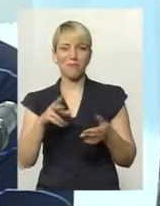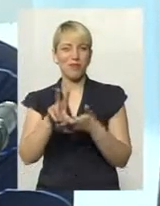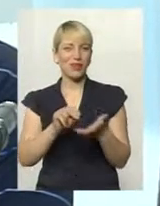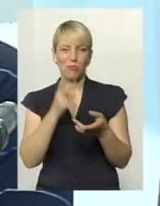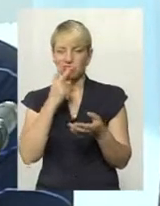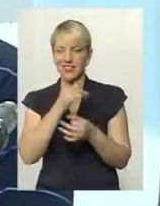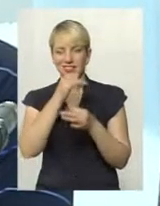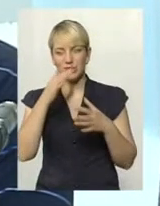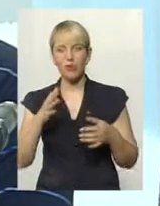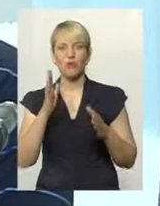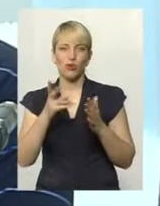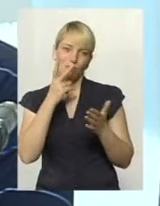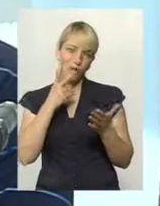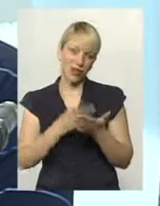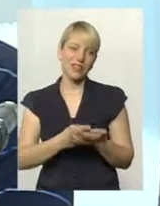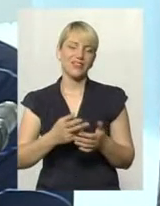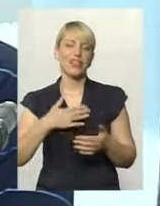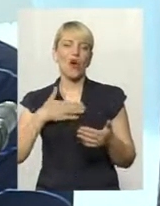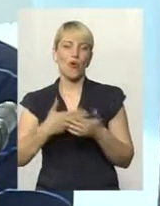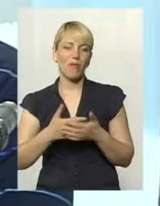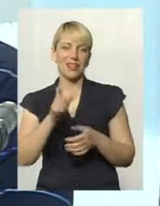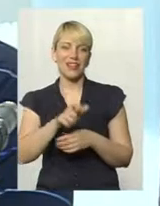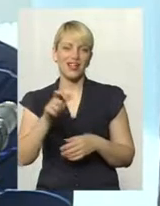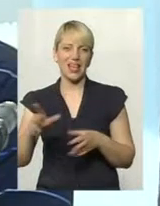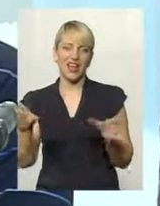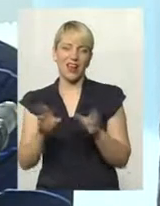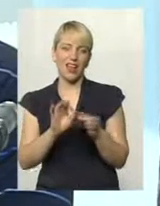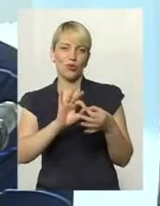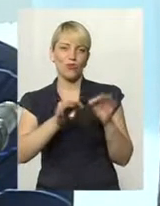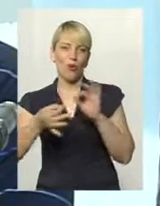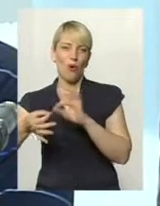і будуть показувати громадські активісти разом з олімпійцями.